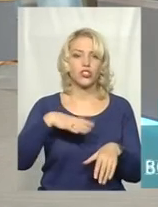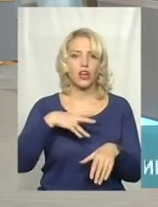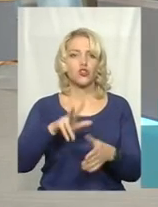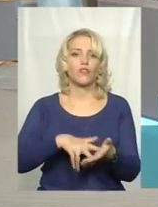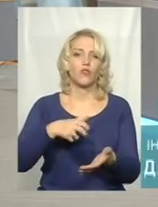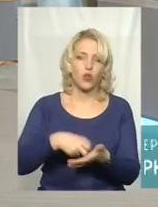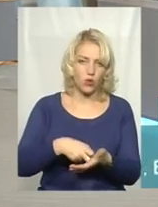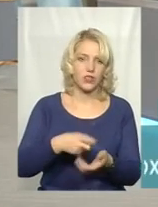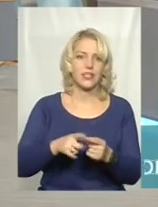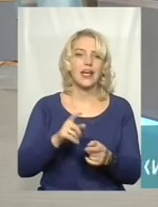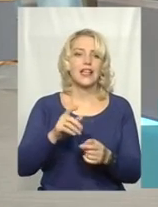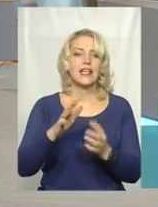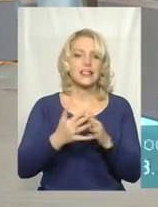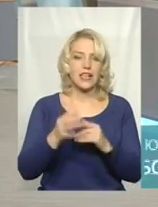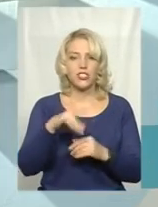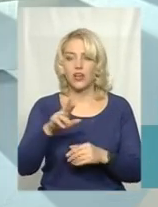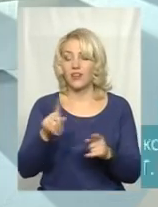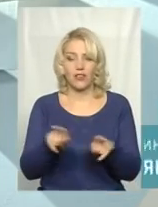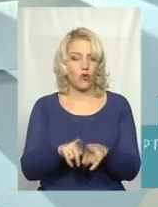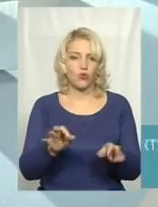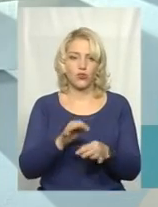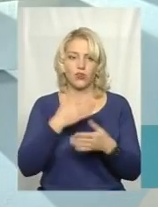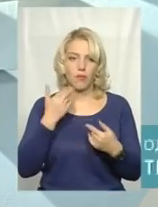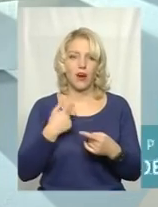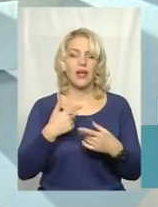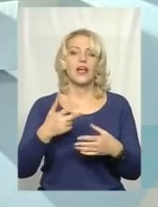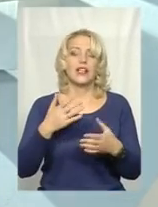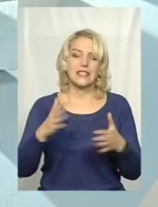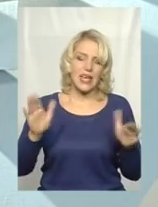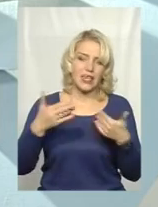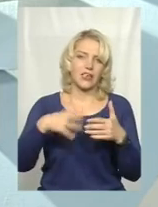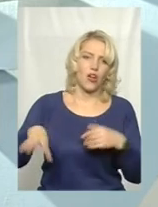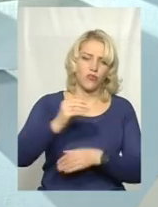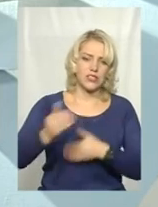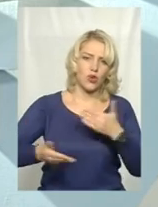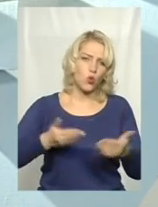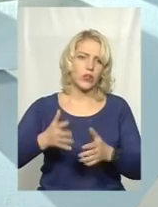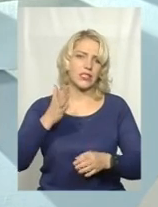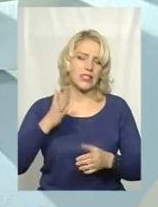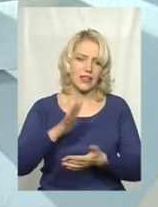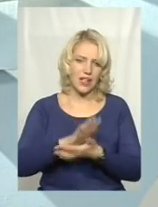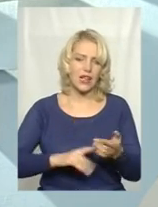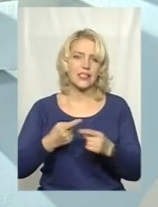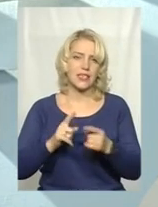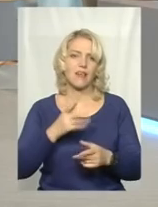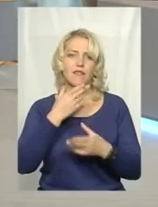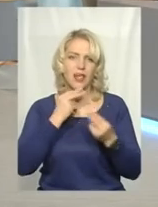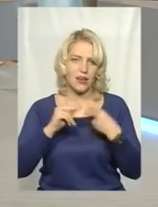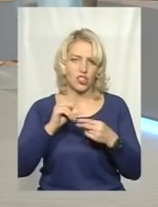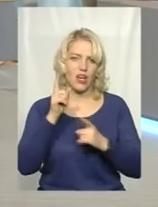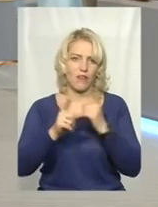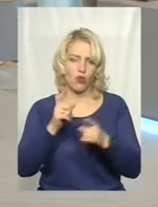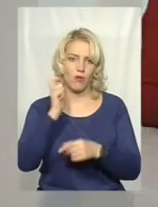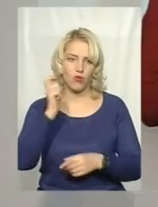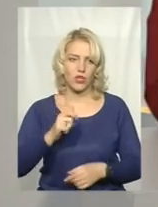селищна рада, в ітогі нічого не відбувається. Закликаю всіх рухатися далі, тому що це насправді найуспішніша реформа в Україні. Дякую вам,